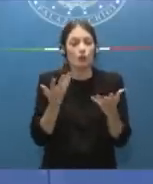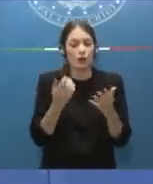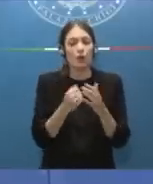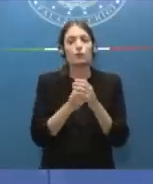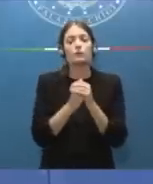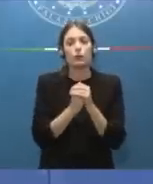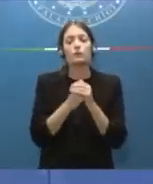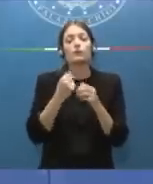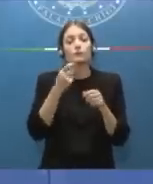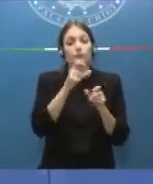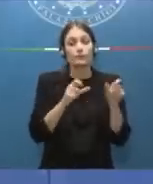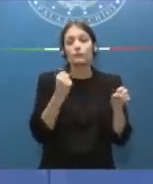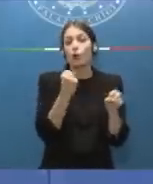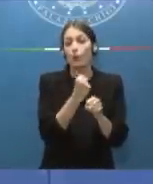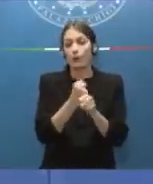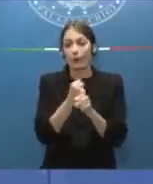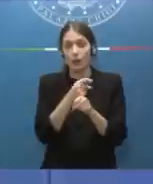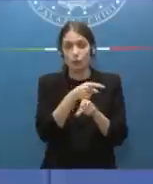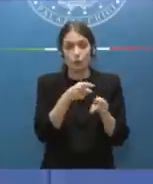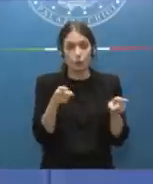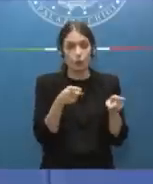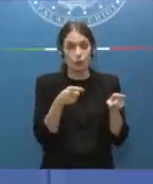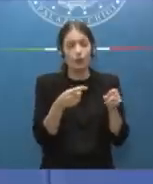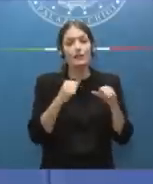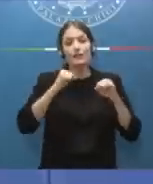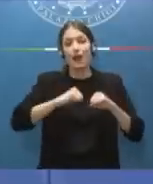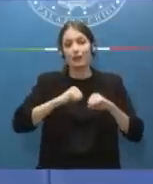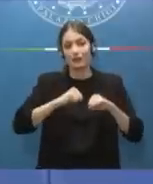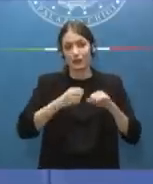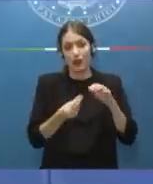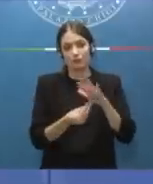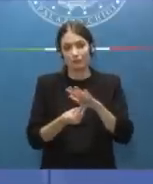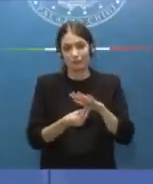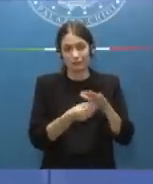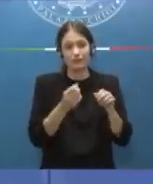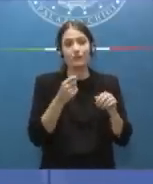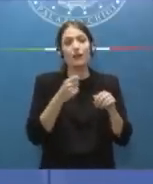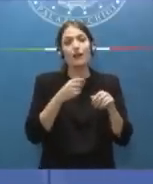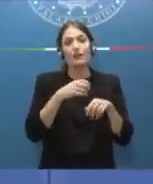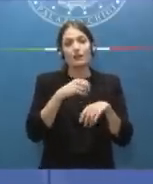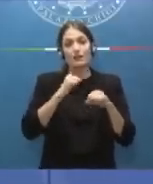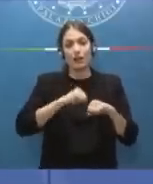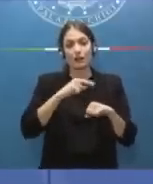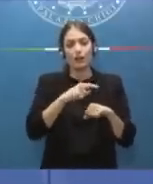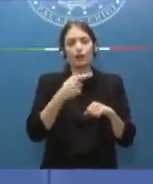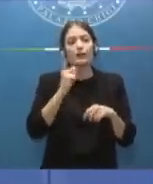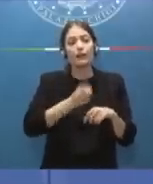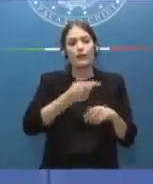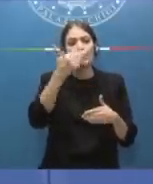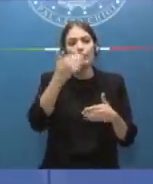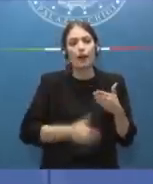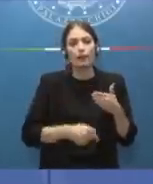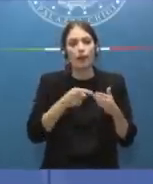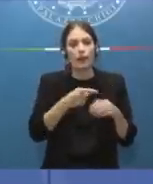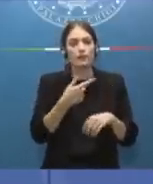gli operatori della sanità per i quali unici ormai in Italia era prevista la scadenza dell'obbligo vaccinale